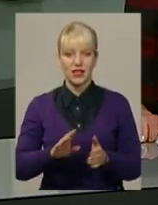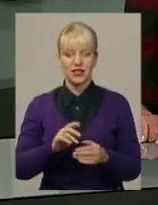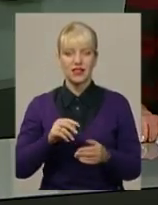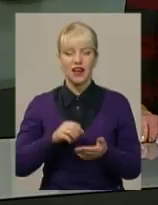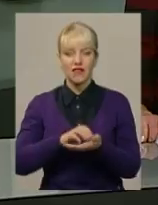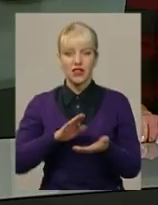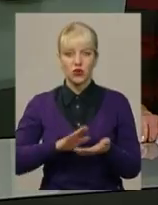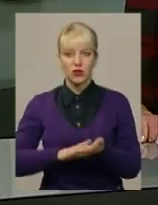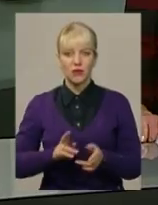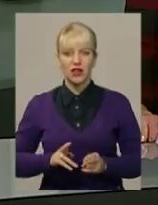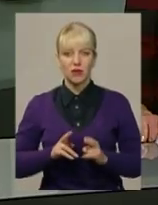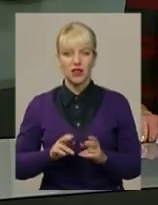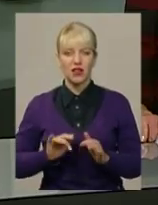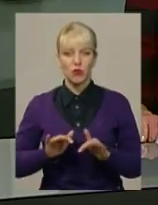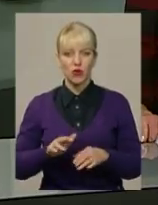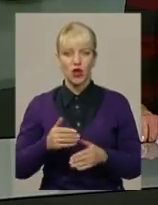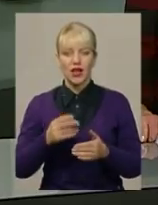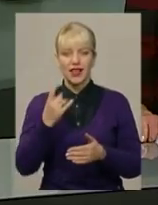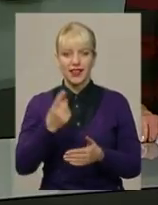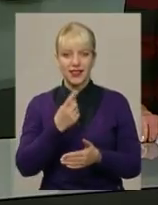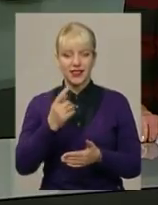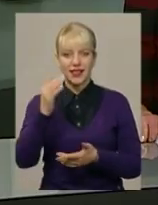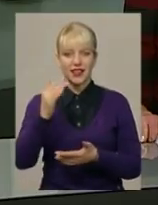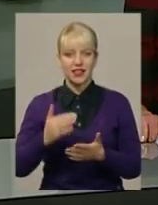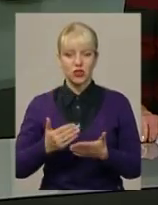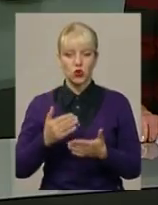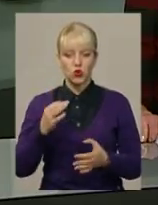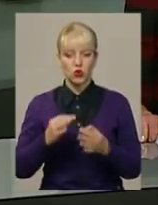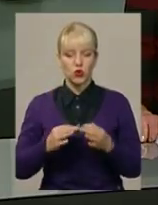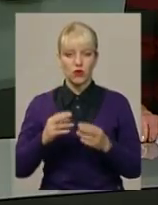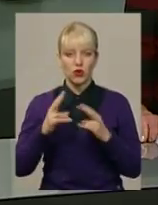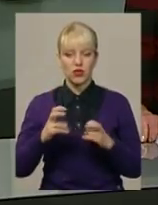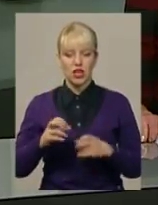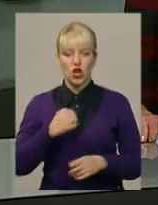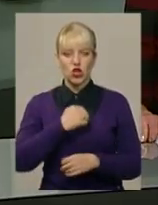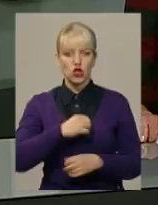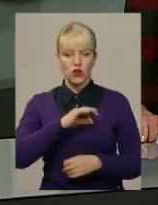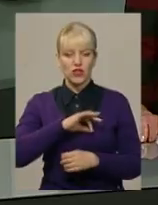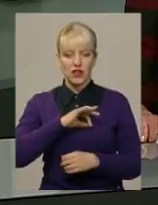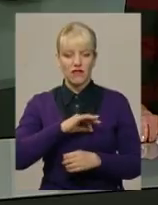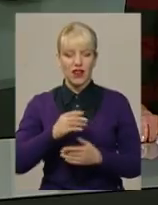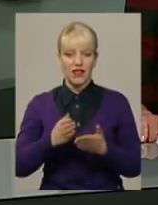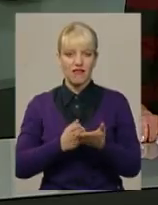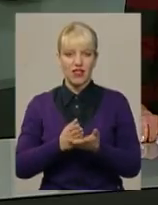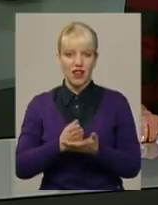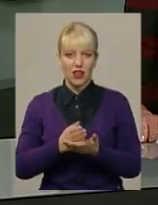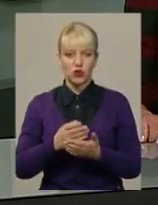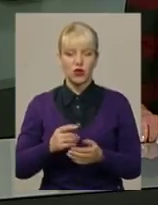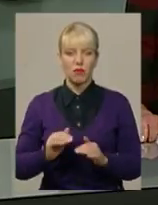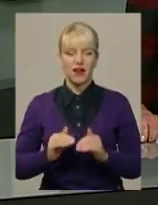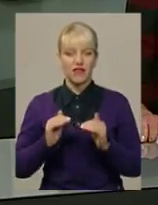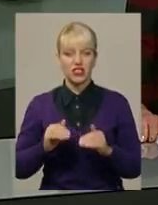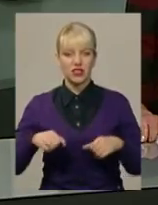кримінальне провадження до єдиного реєстру досудових розслідувань, а саме зловживання владою, службову недбалість та перевищення повноважень.